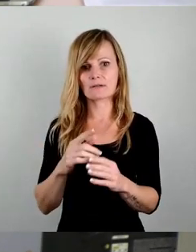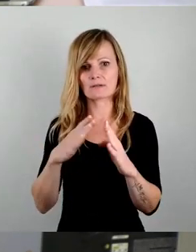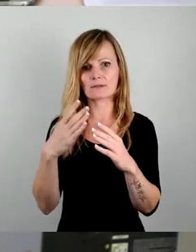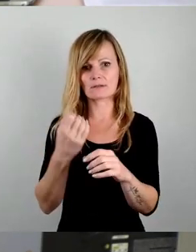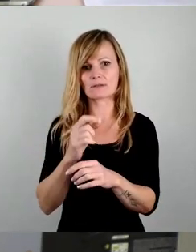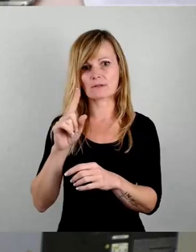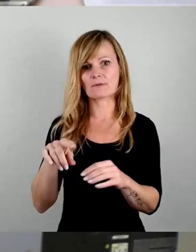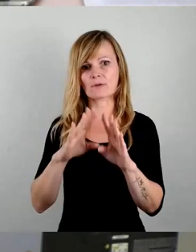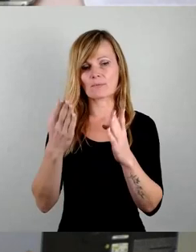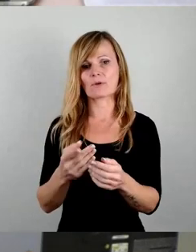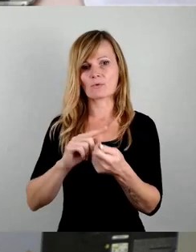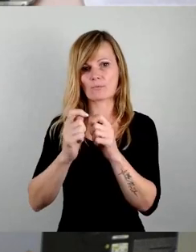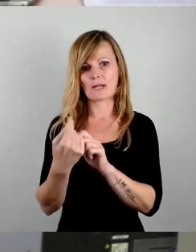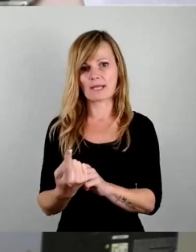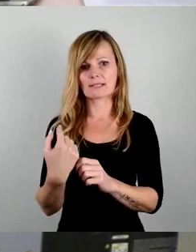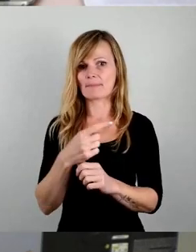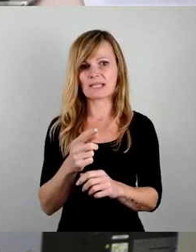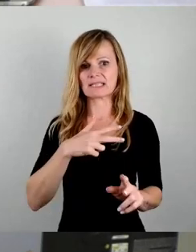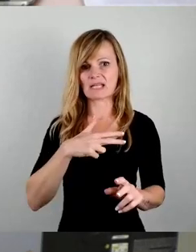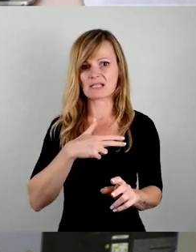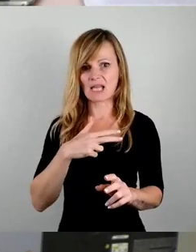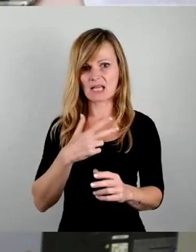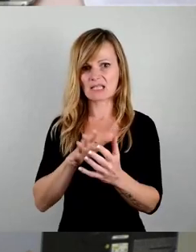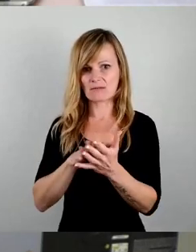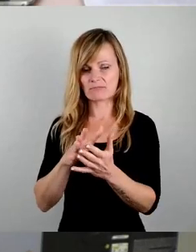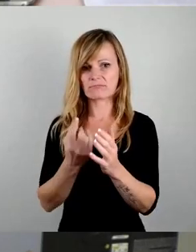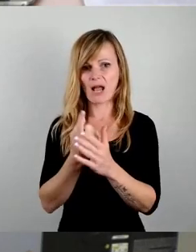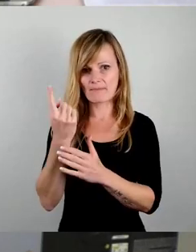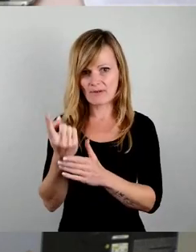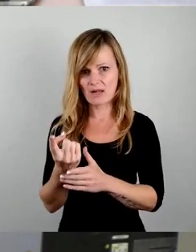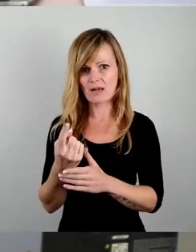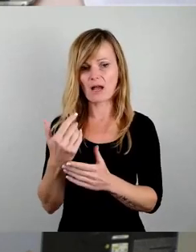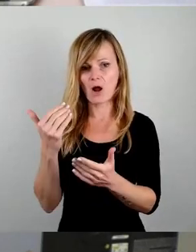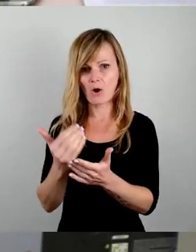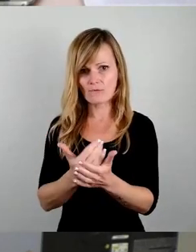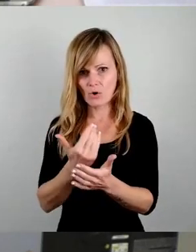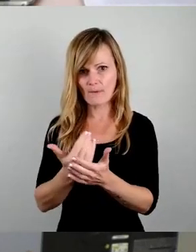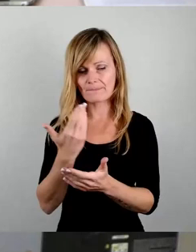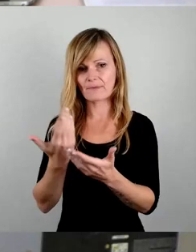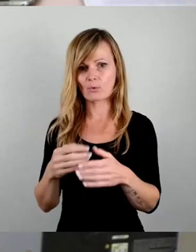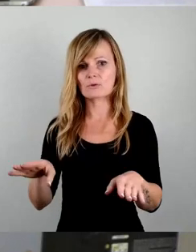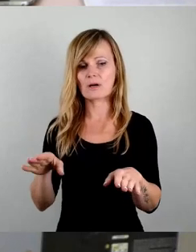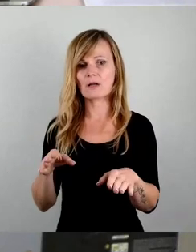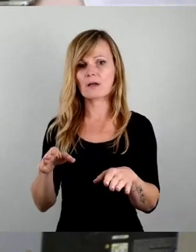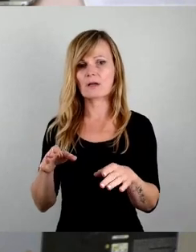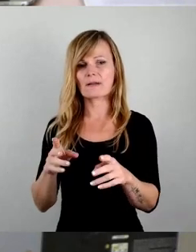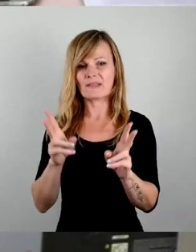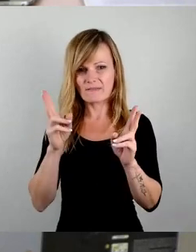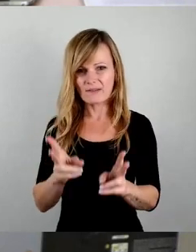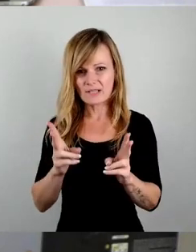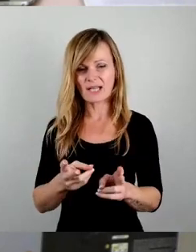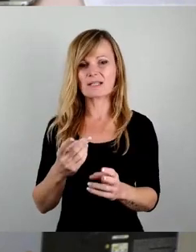aber nicht nach dem tatsächlichen Abfallaufkommen oder nach dem Kunststoffgehalt im Abfall eines Haushalts.